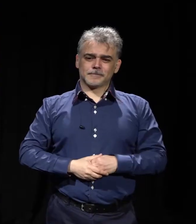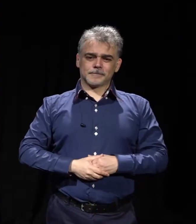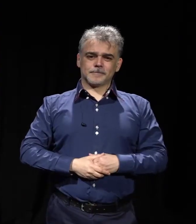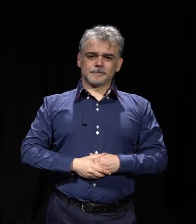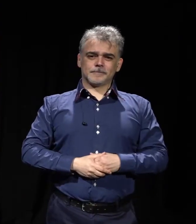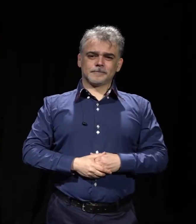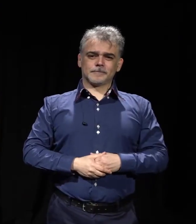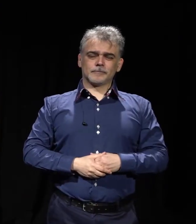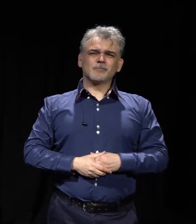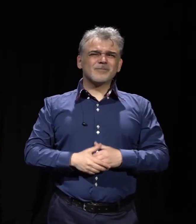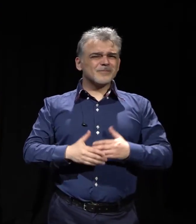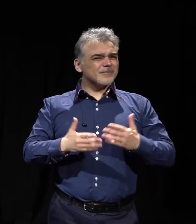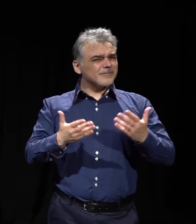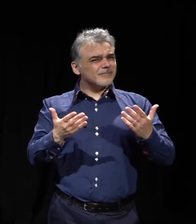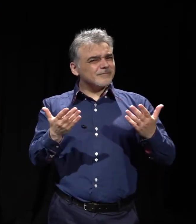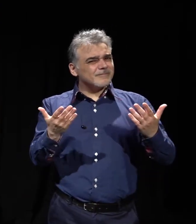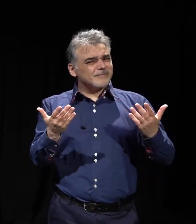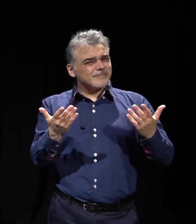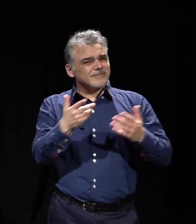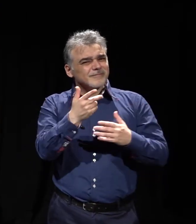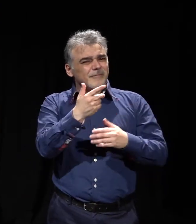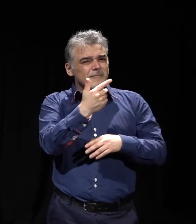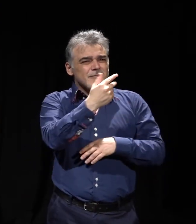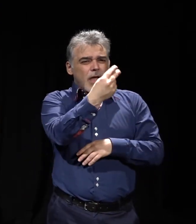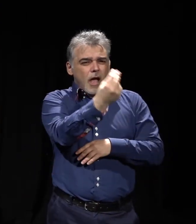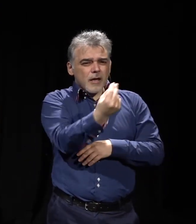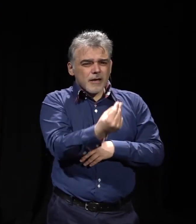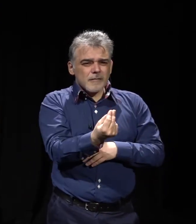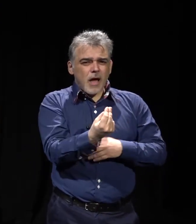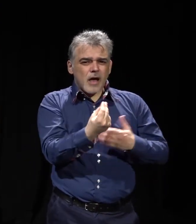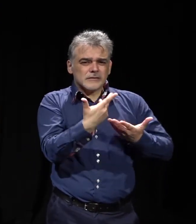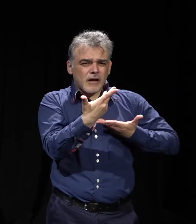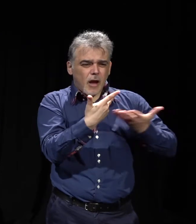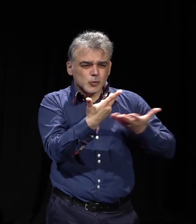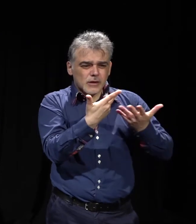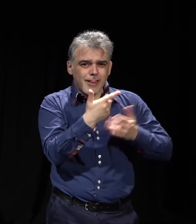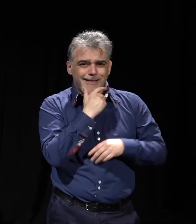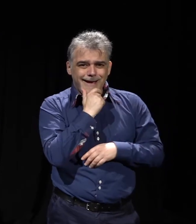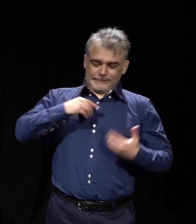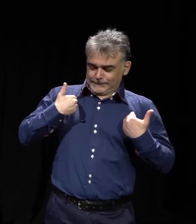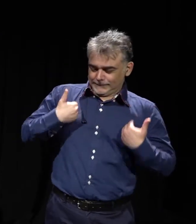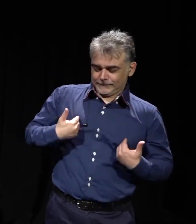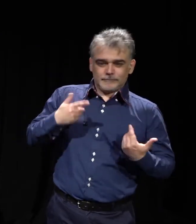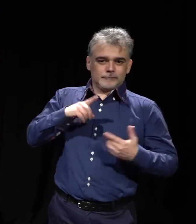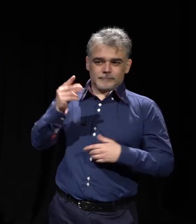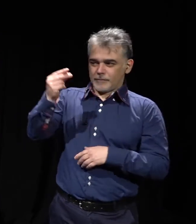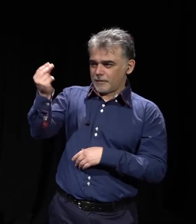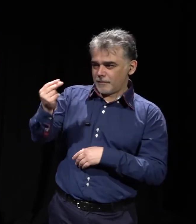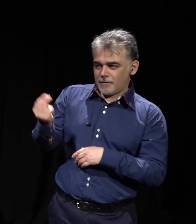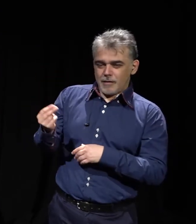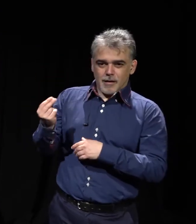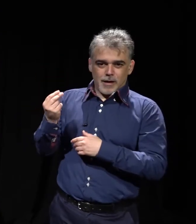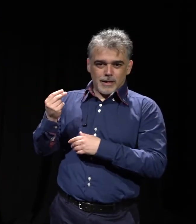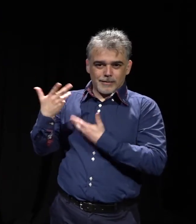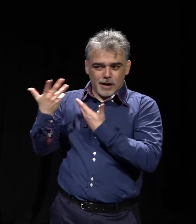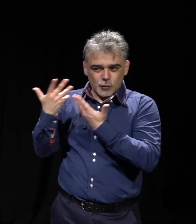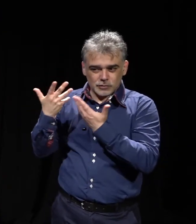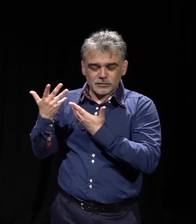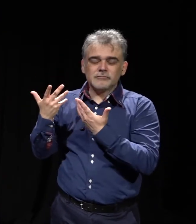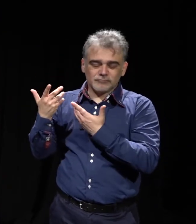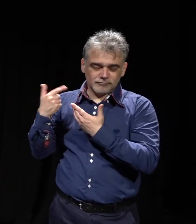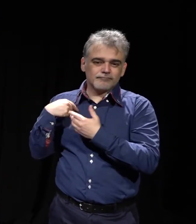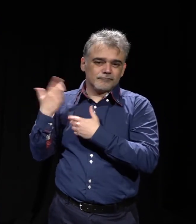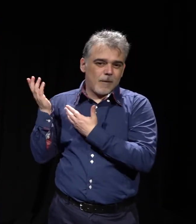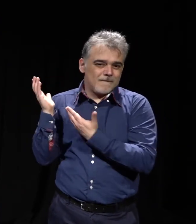Was genau ist der Arts Council in England und was ist dessen Aufgabe? Arts Council England is